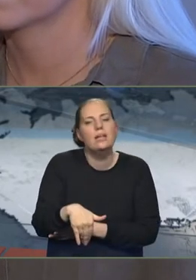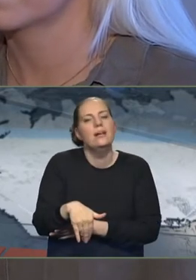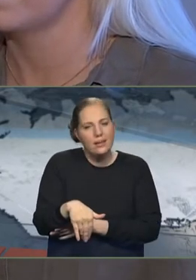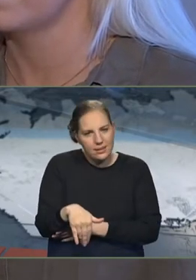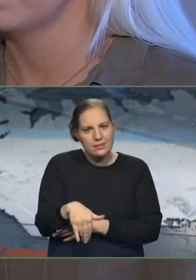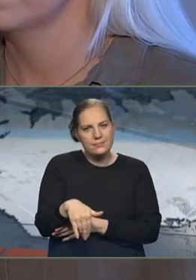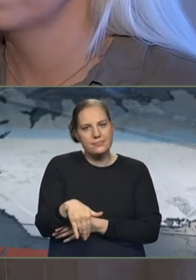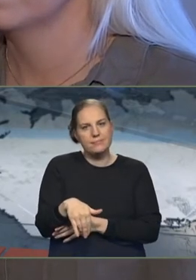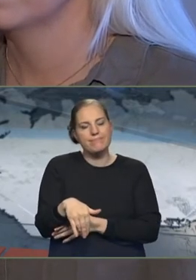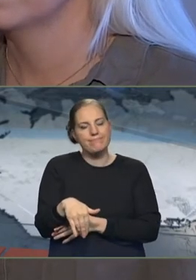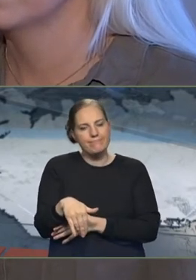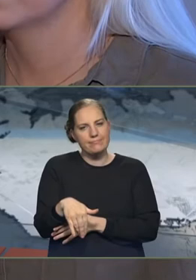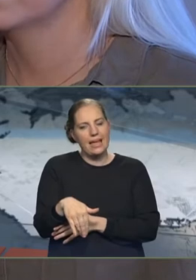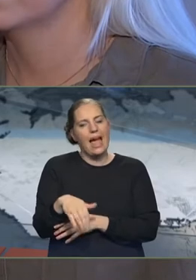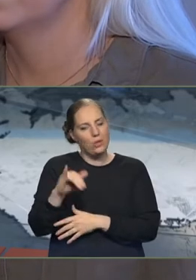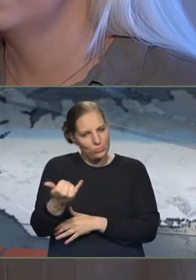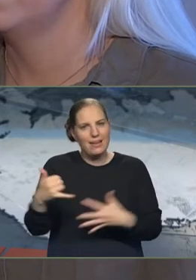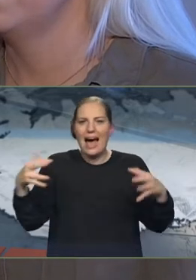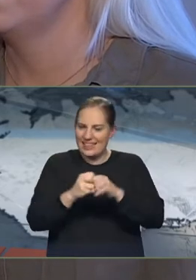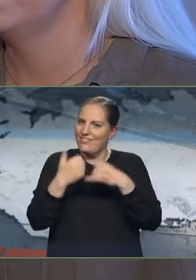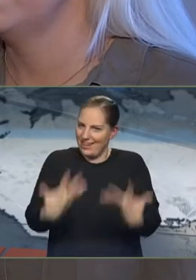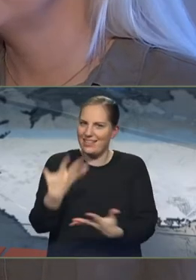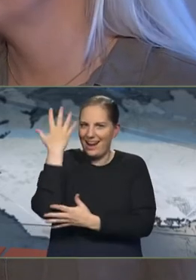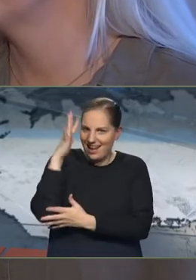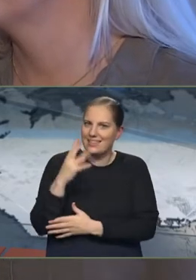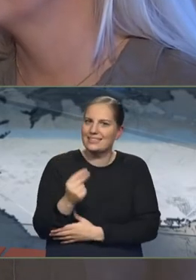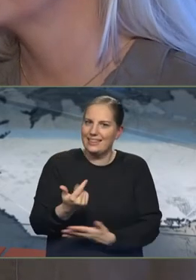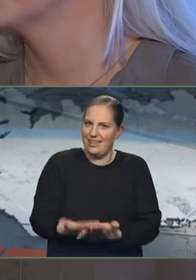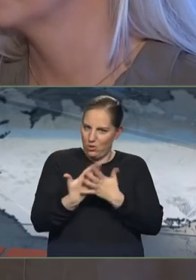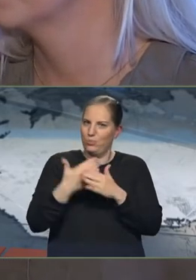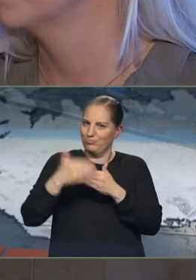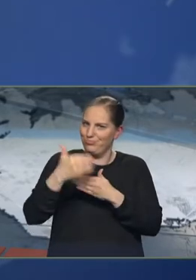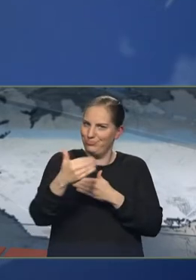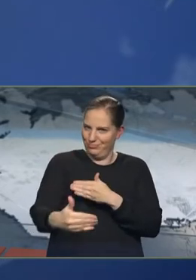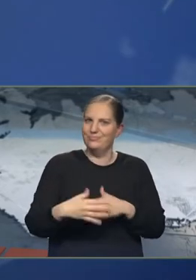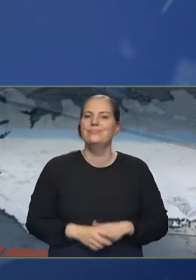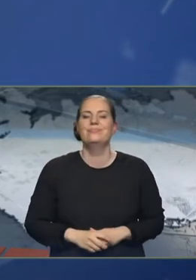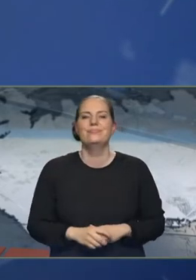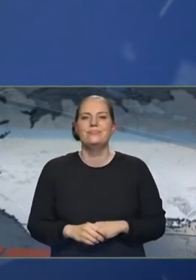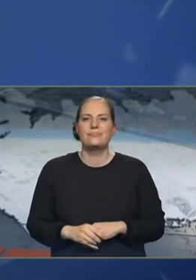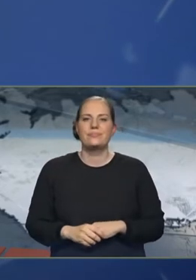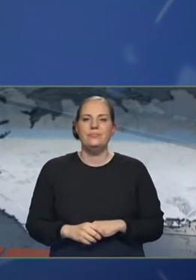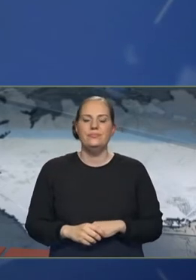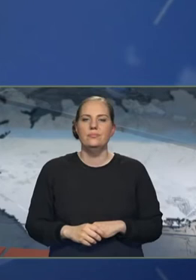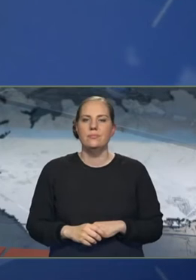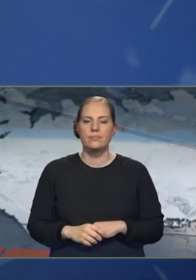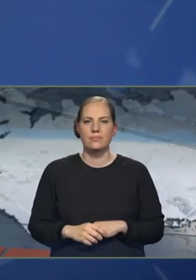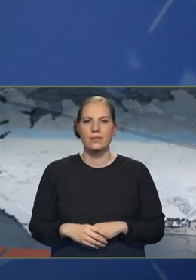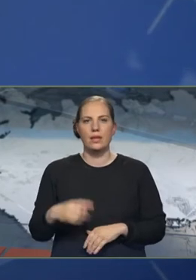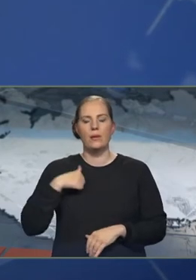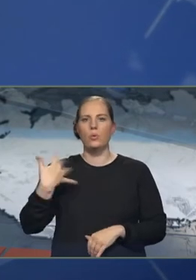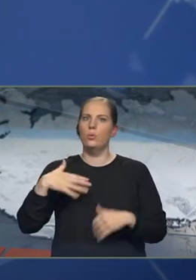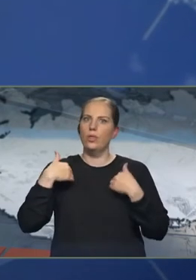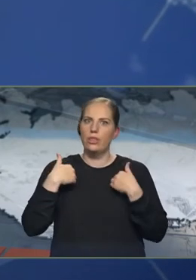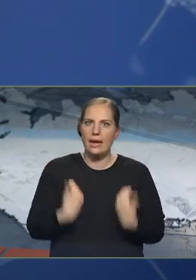bara verða allir að fara skyndihjálpar námskeið og halda sér þekkingu við. Ég var mjög þreytt en vissi